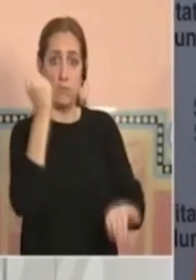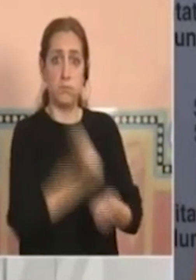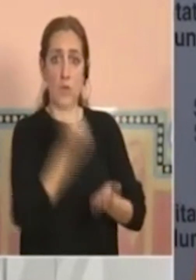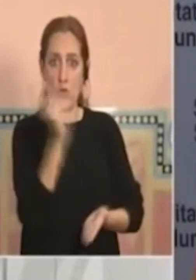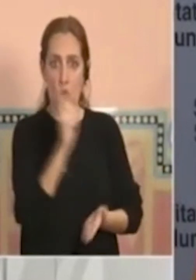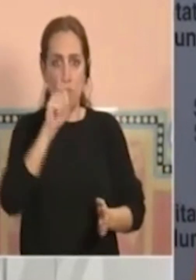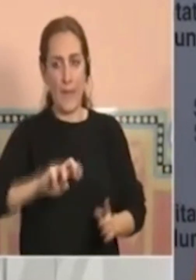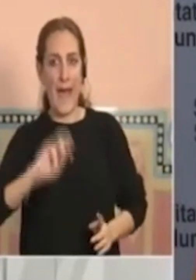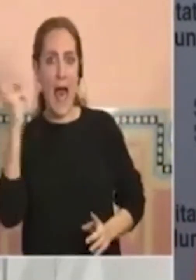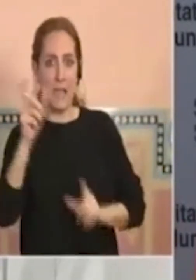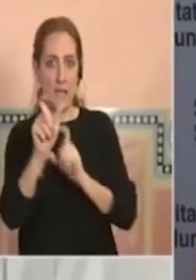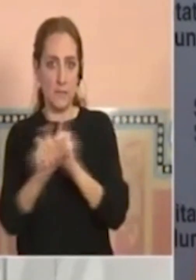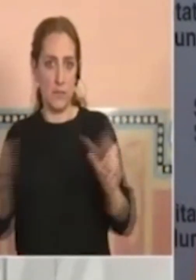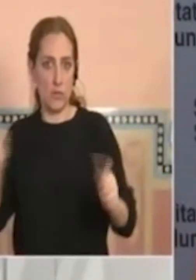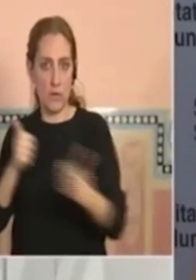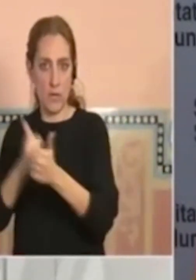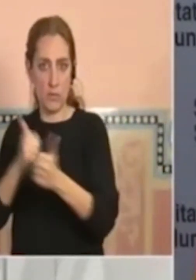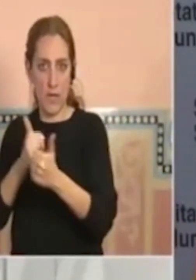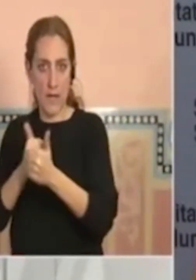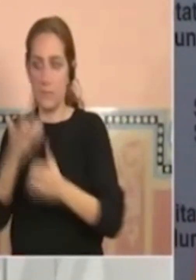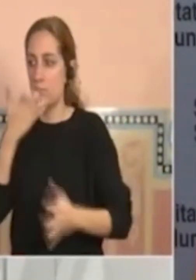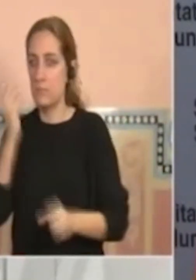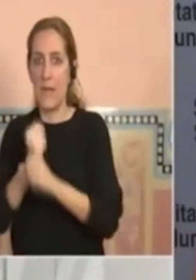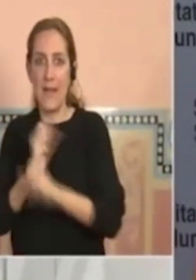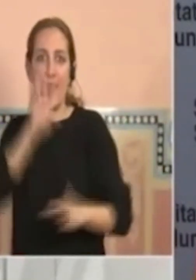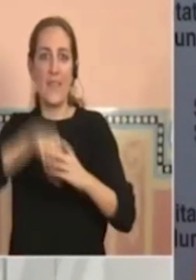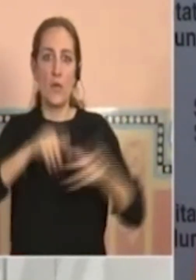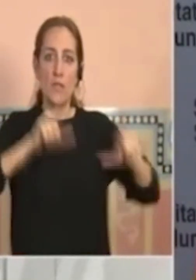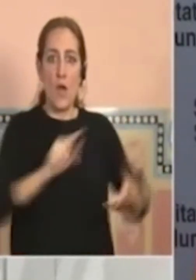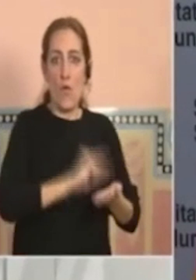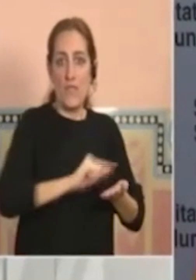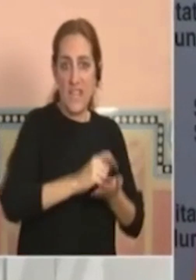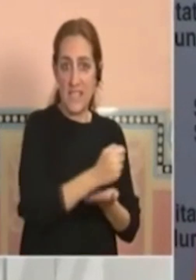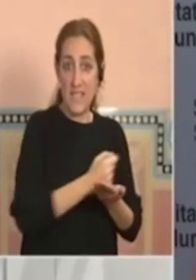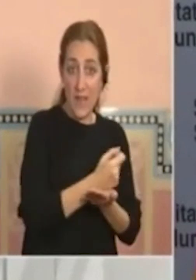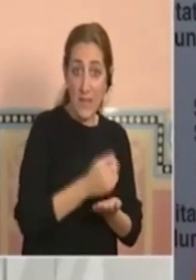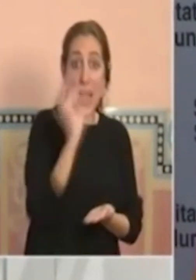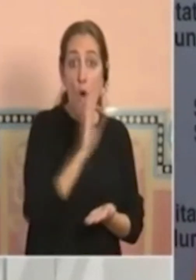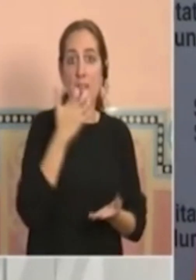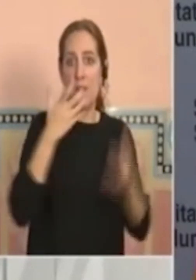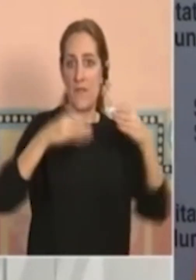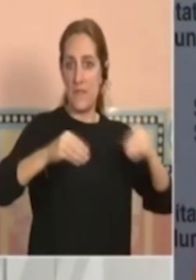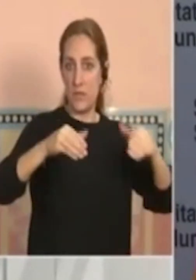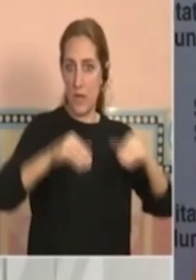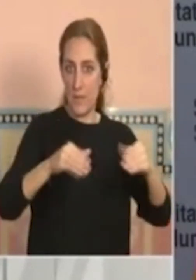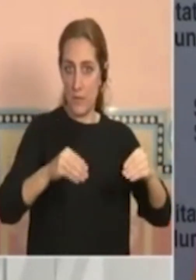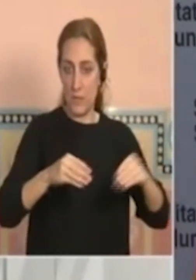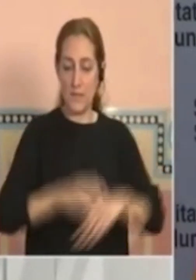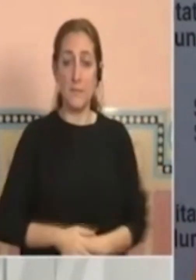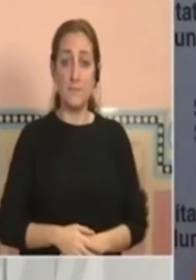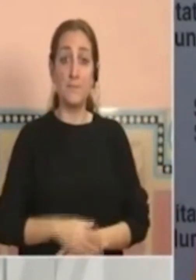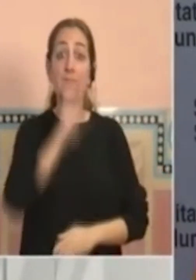persones auxiliars que treballen a les oficines de farmàcia o fisioterapeutes, que seran cridats a 37